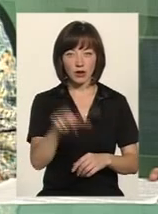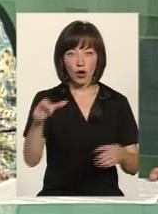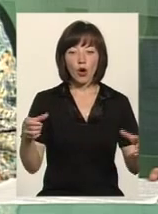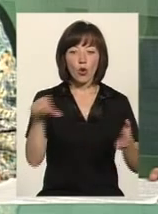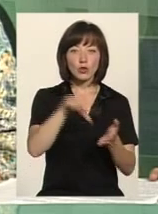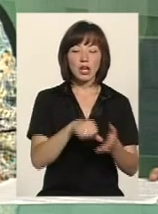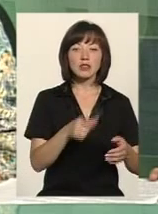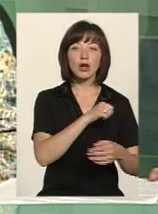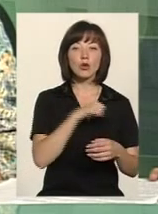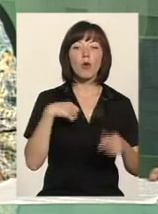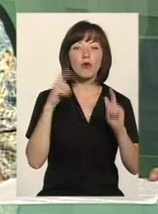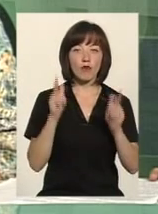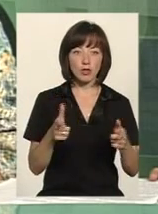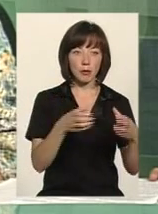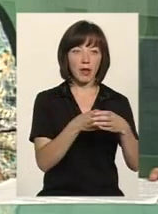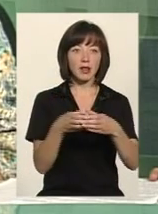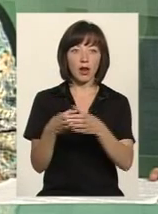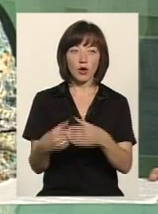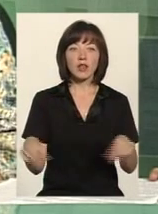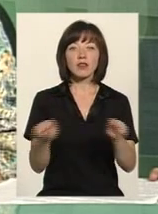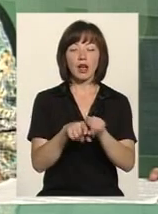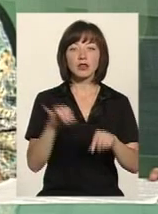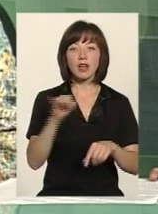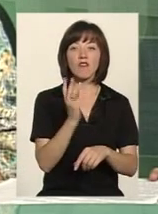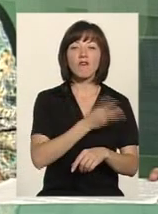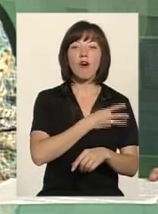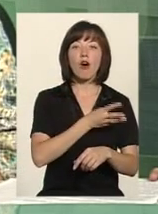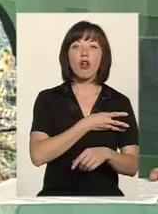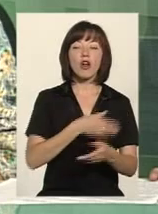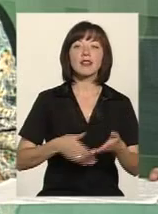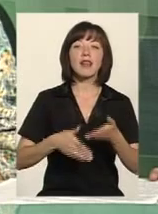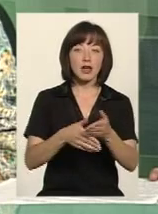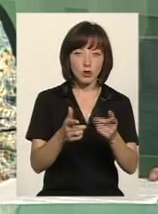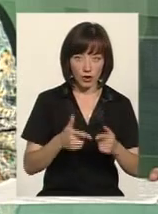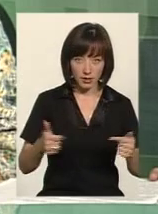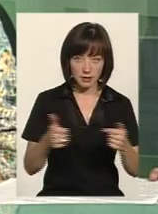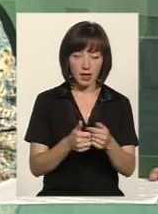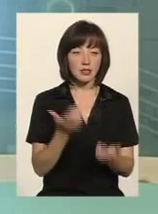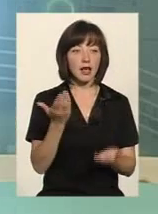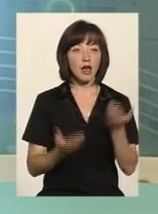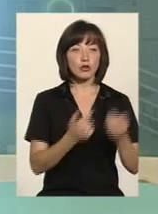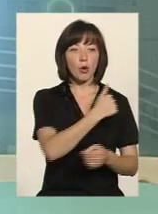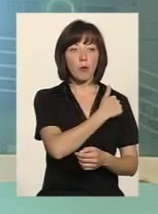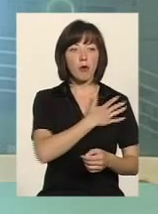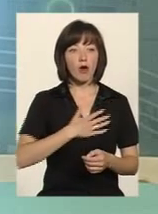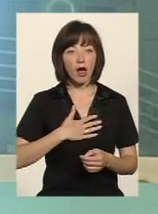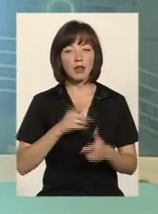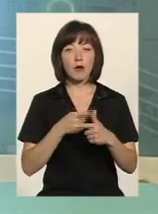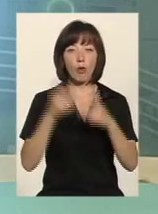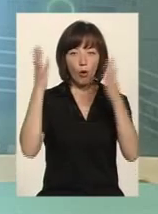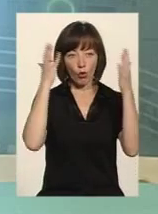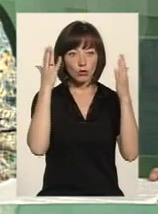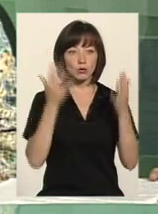батальйонів, також і волонтерських організацій. І якщо, наприклад, поранення, калісту чи контузія